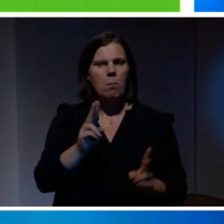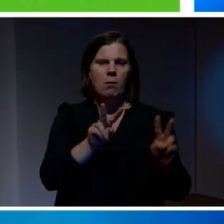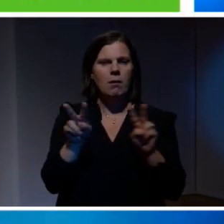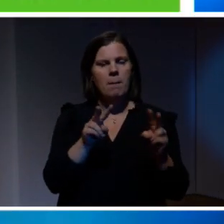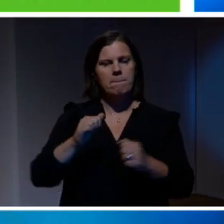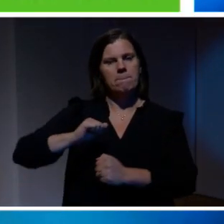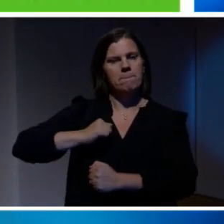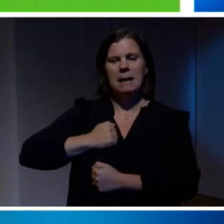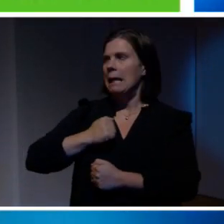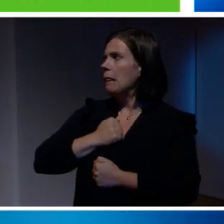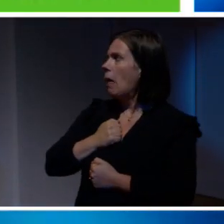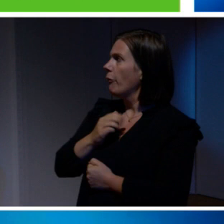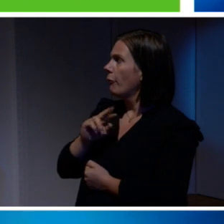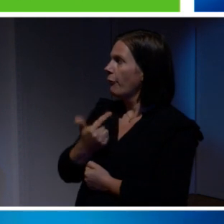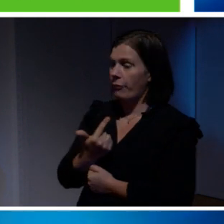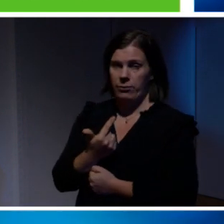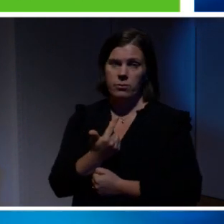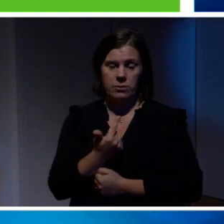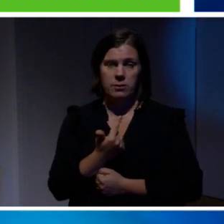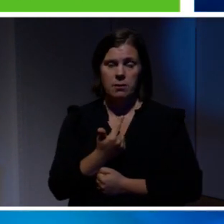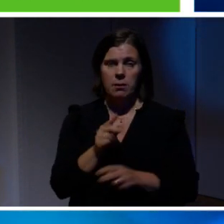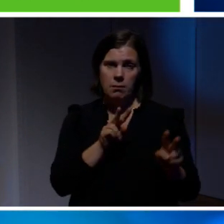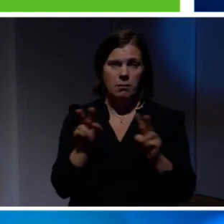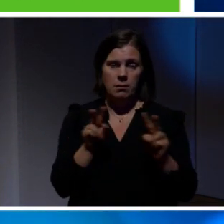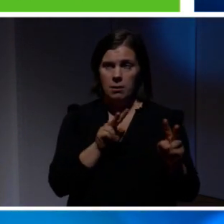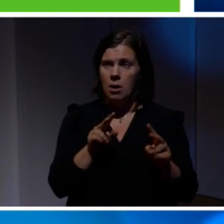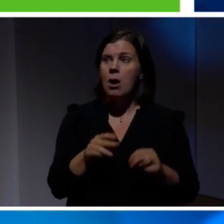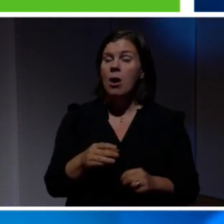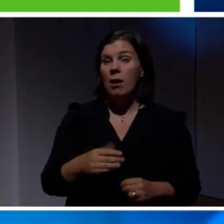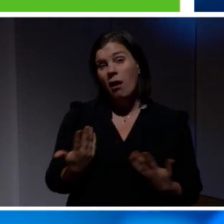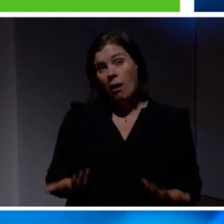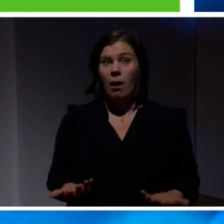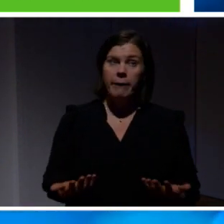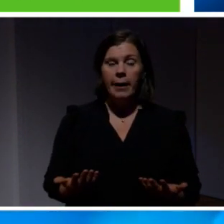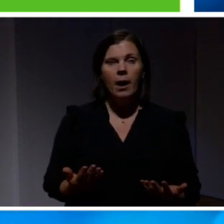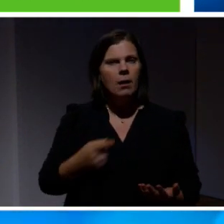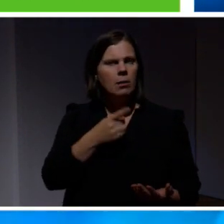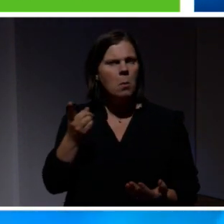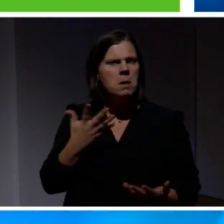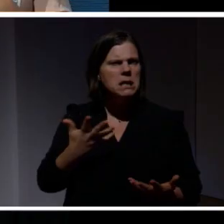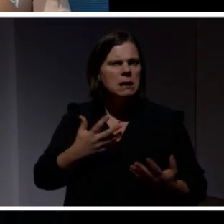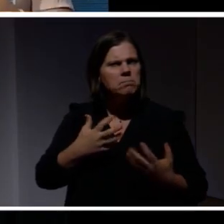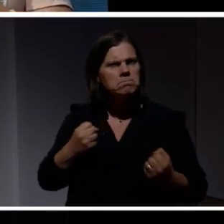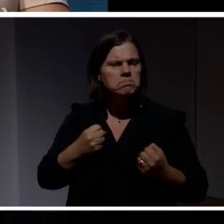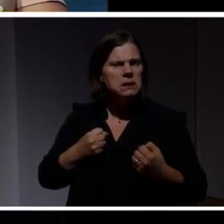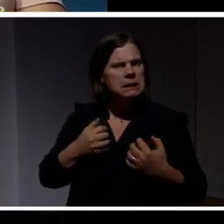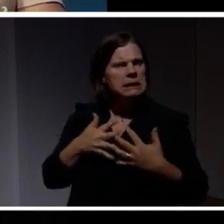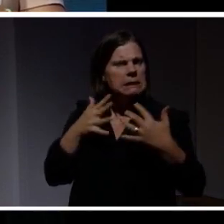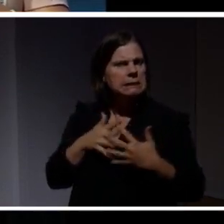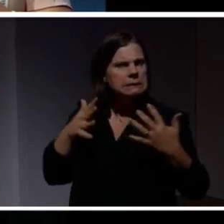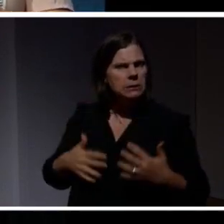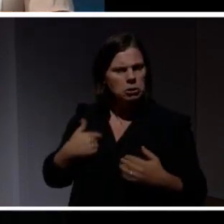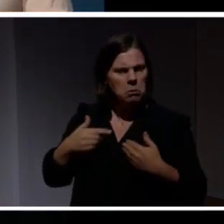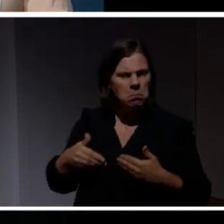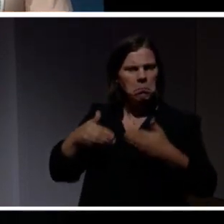Och det hade jag inte ens tänkt på själv. Men det säger ju också en del om att de här är lite på krigsstigen. För de känner att, ja men nu har